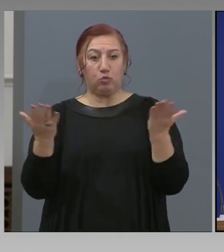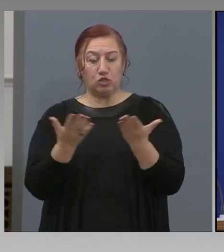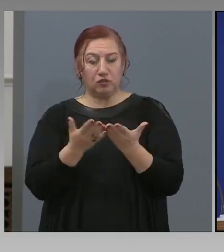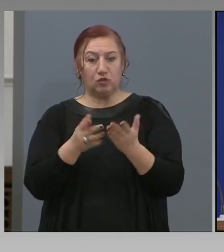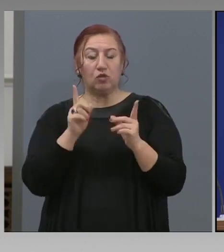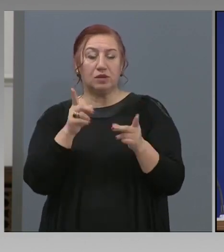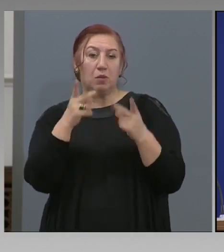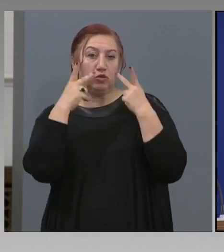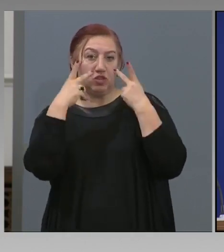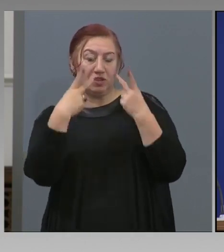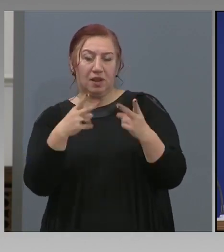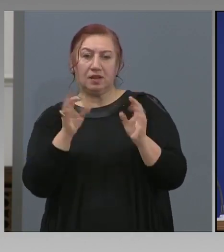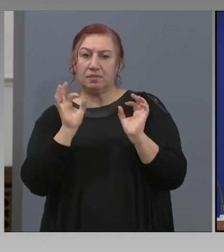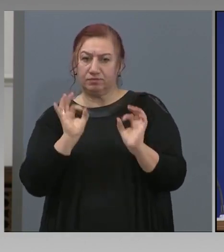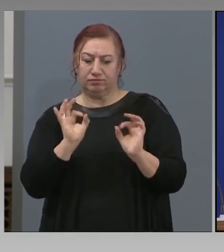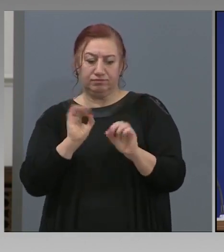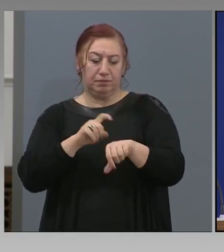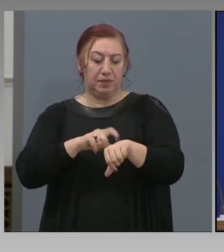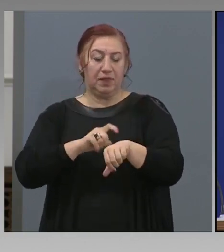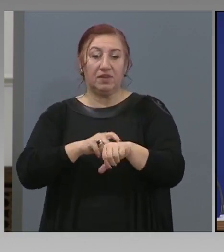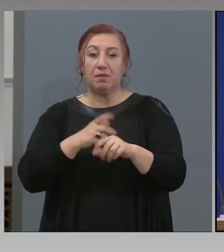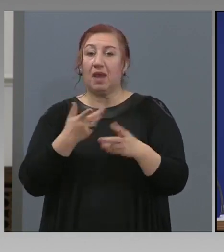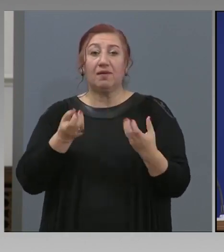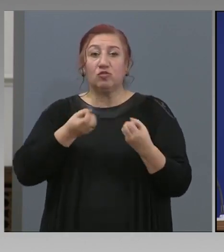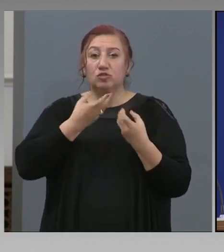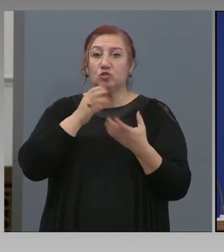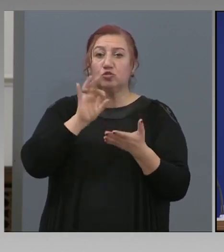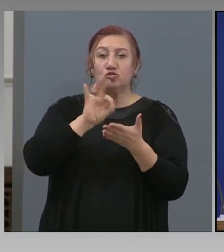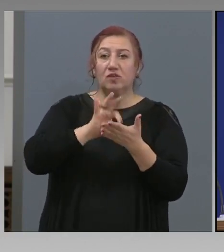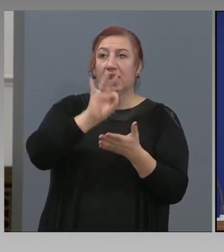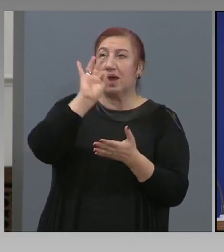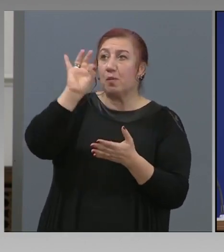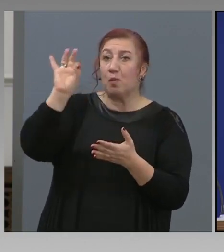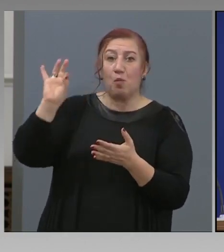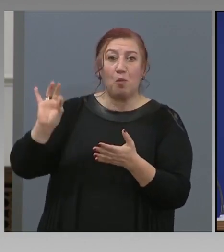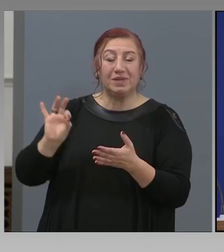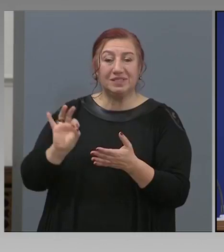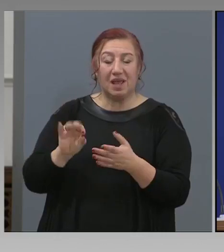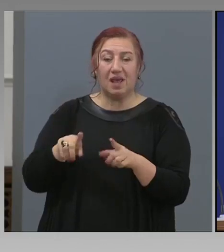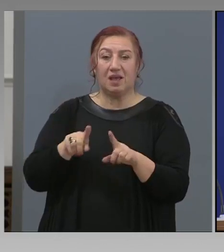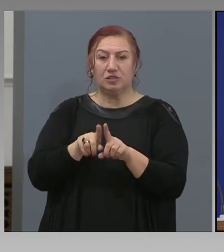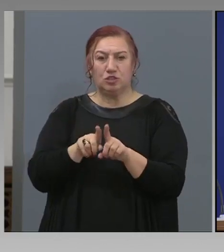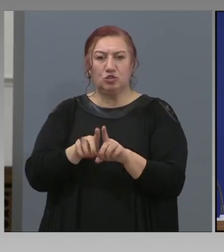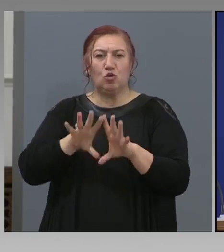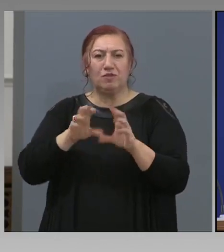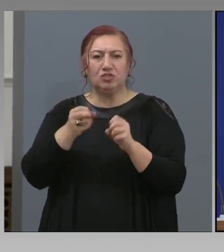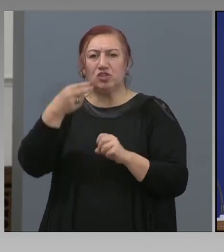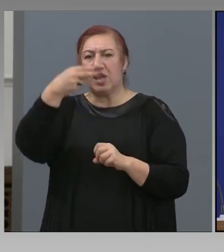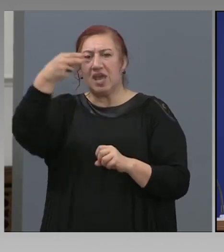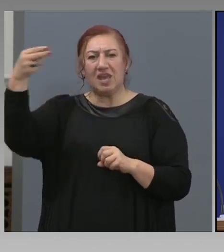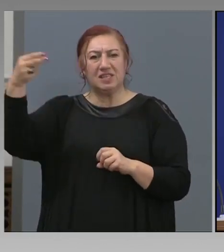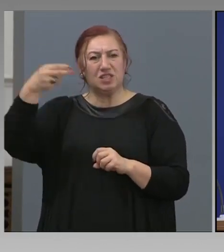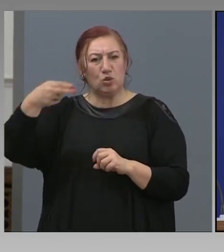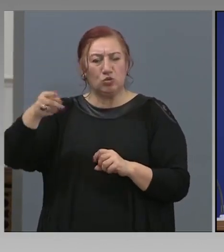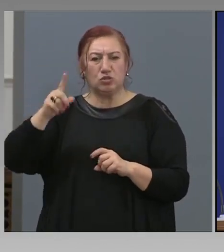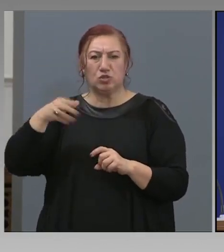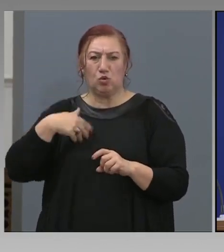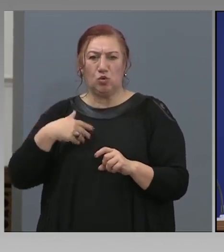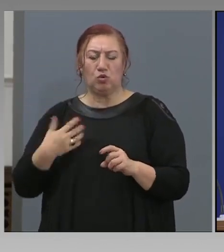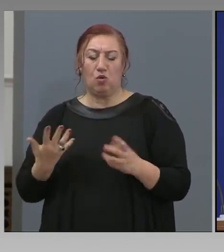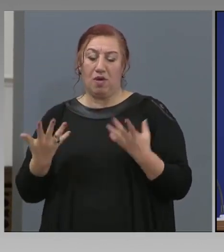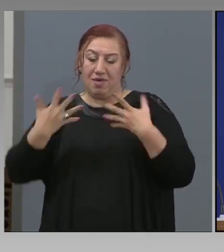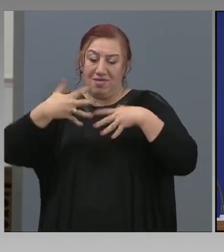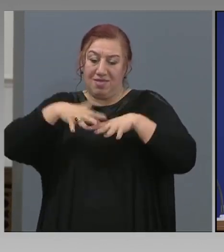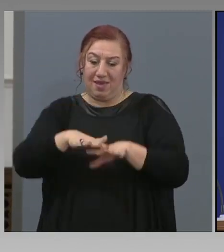да гледате в реално време какво се случва. И всички институции, които са интегрирани с